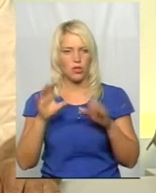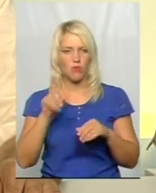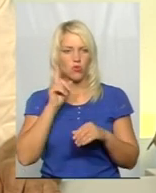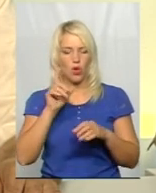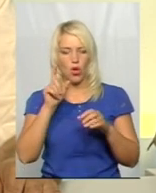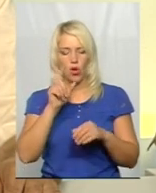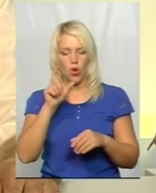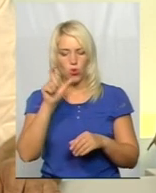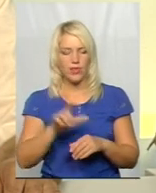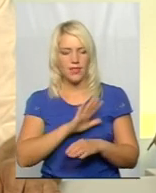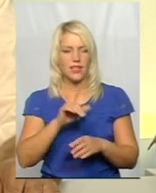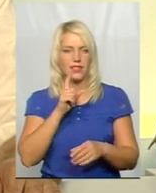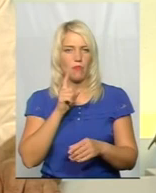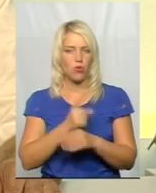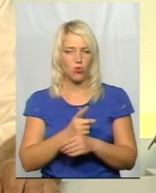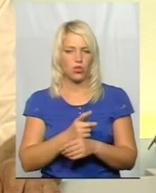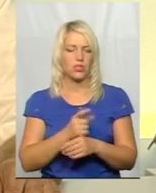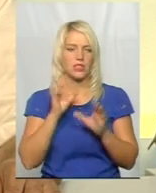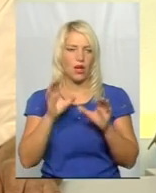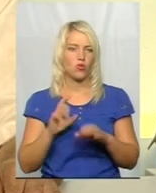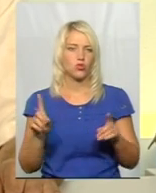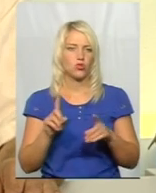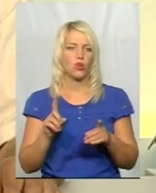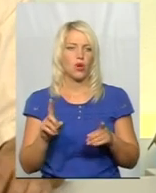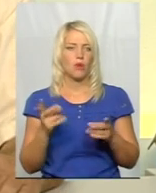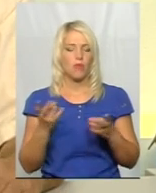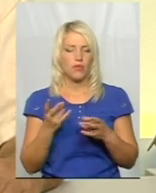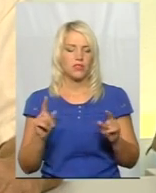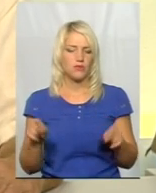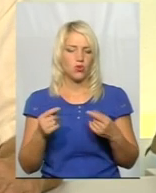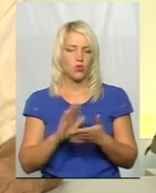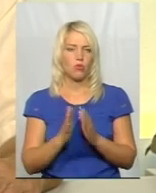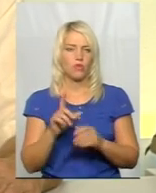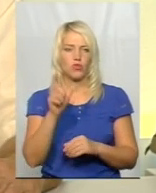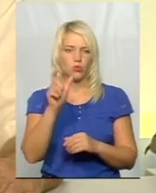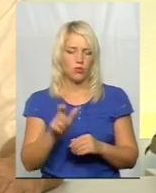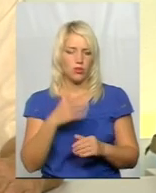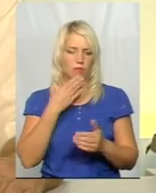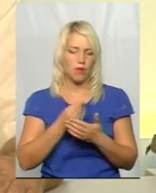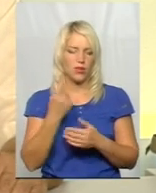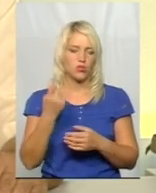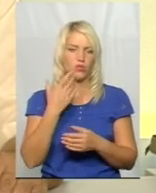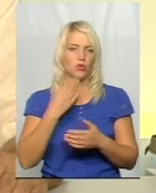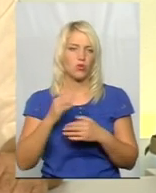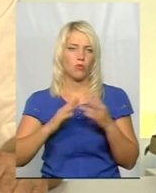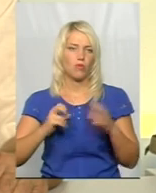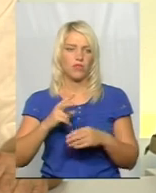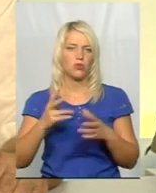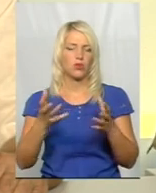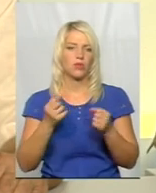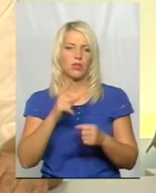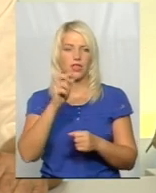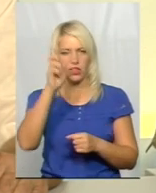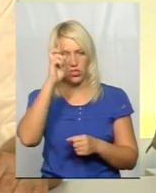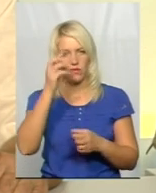заборонено, законом передбачено, що ми маємо створити умови для того, щоб людина першу свою професію отримала за державні кошти.